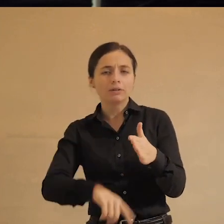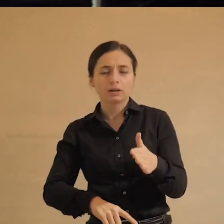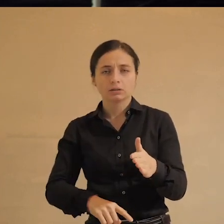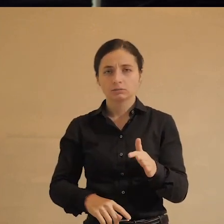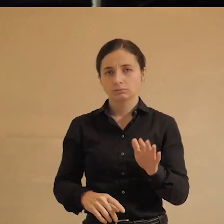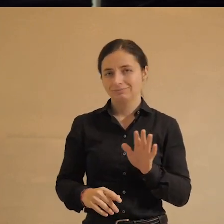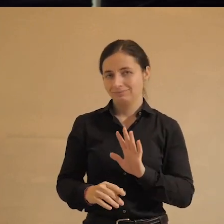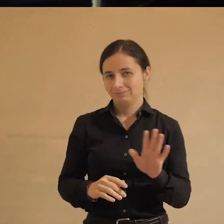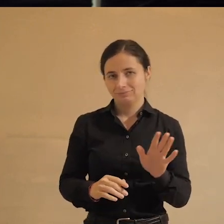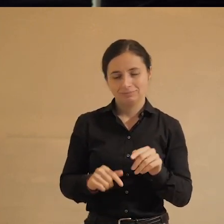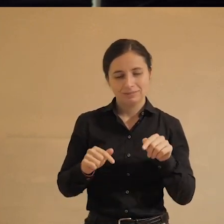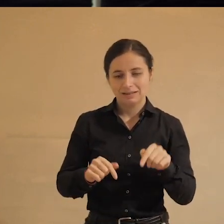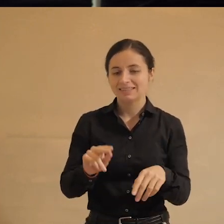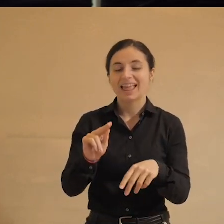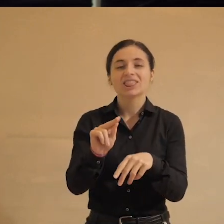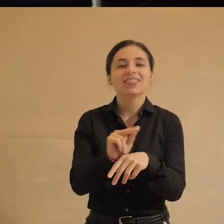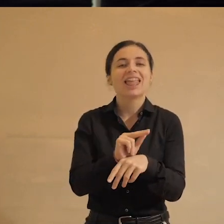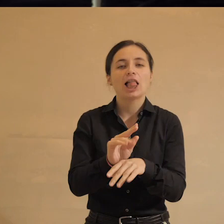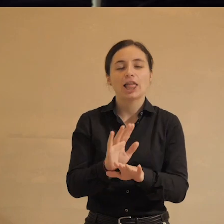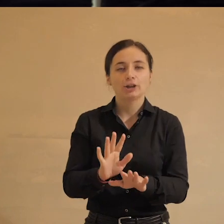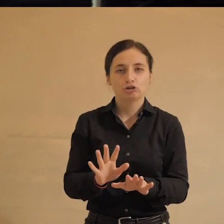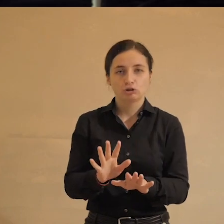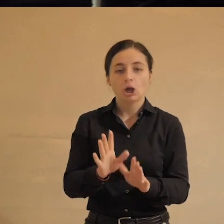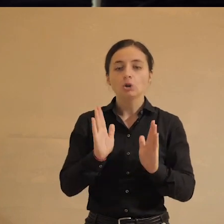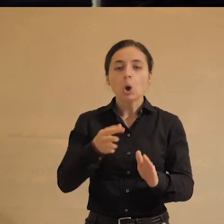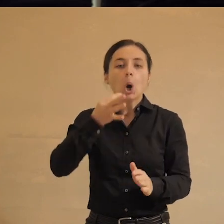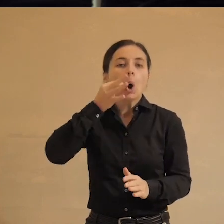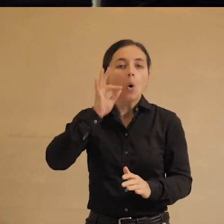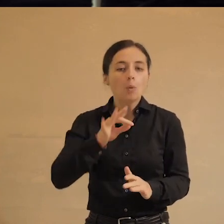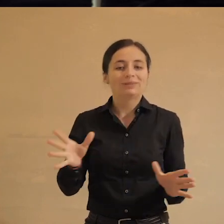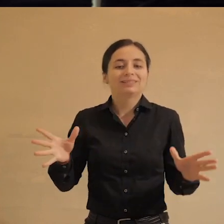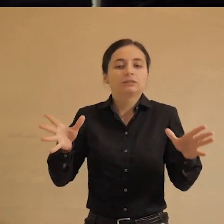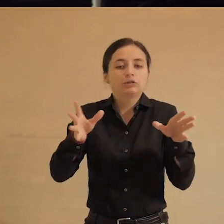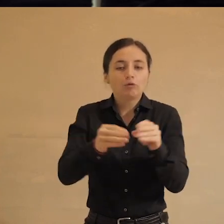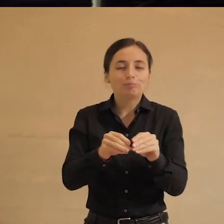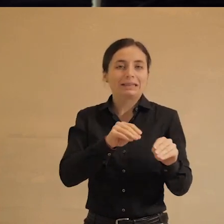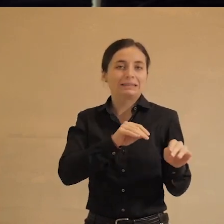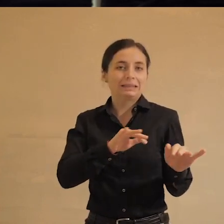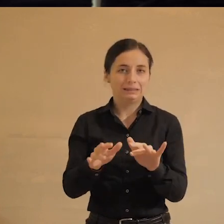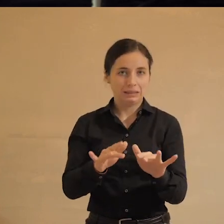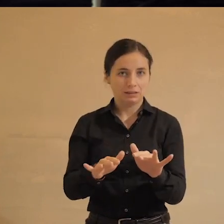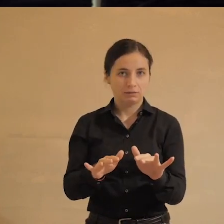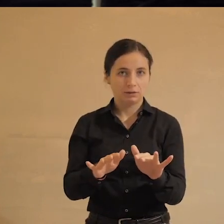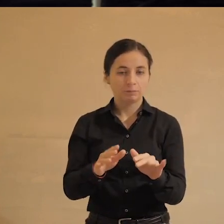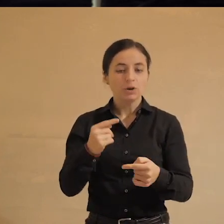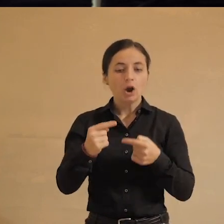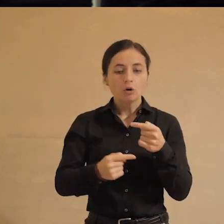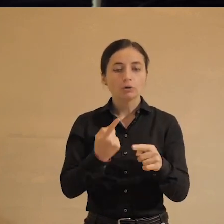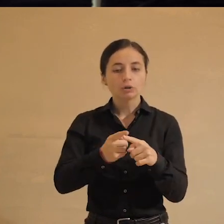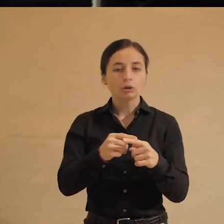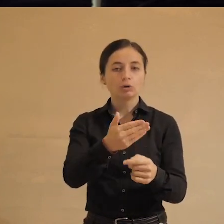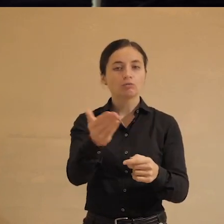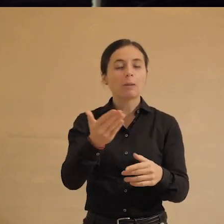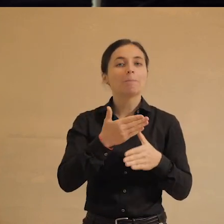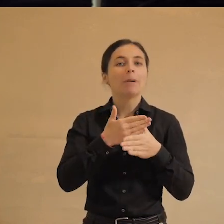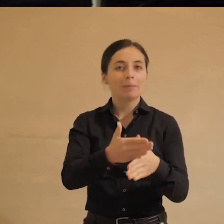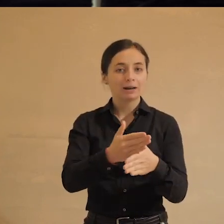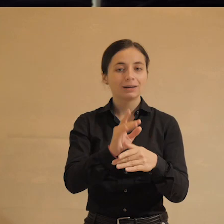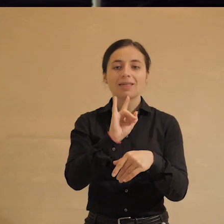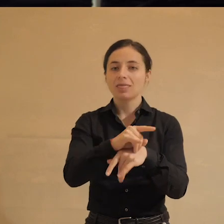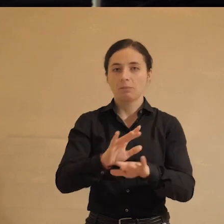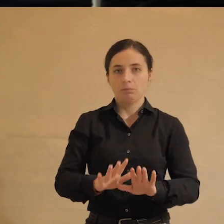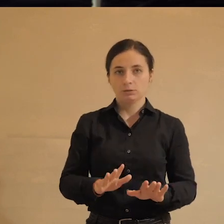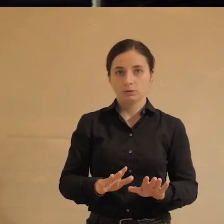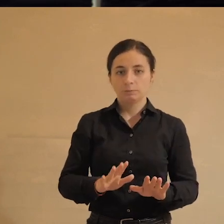Это не лечится. Лечится только опытом совместных действий, в ходе которых вам помогли, а не обманули.